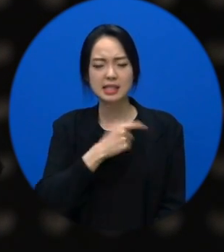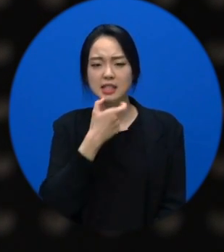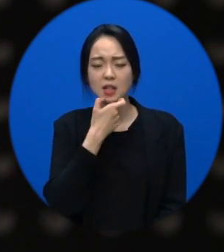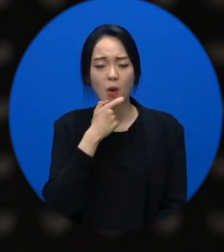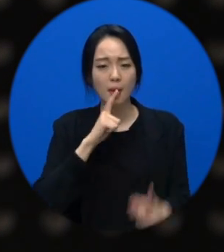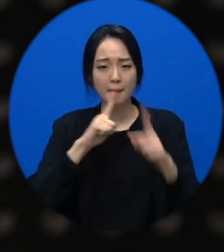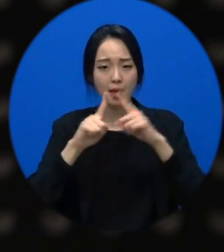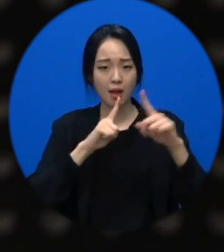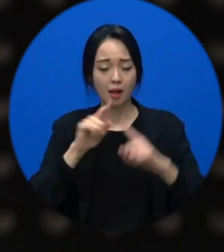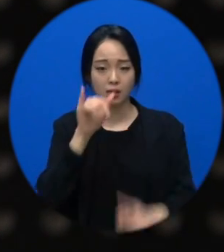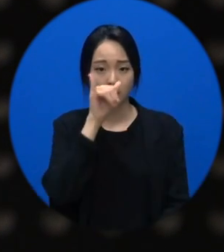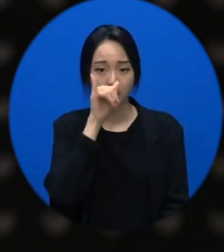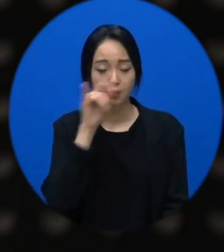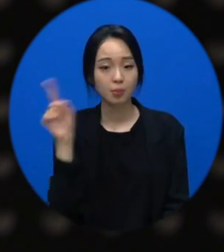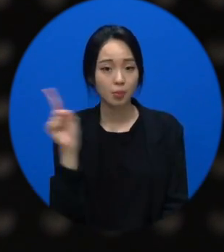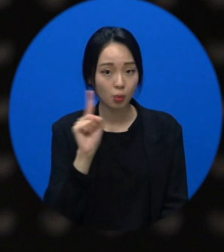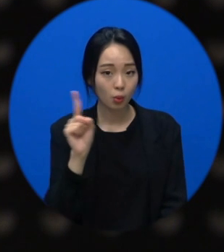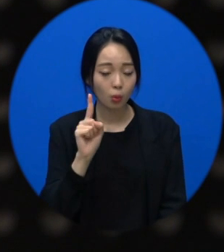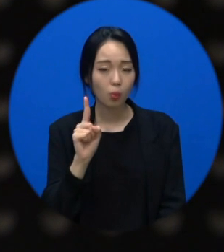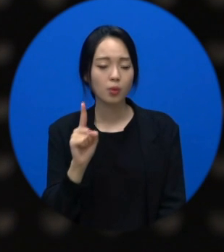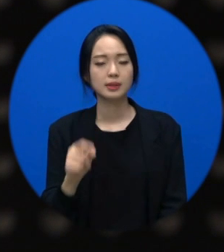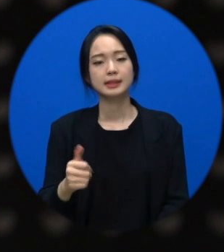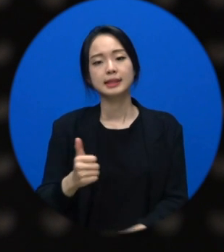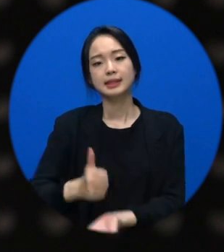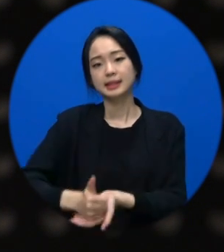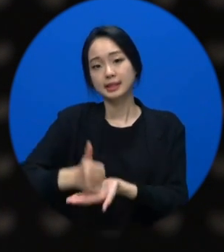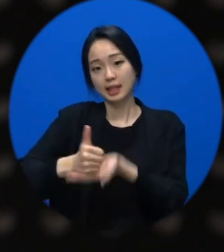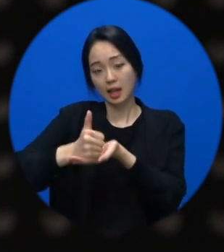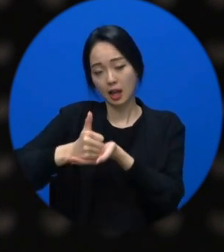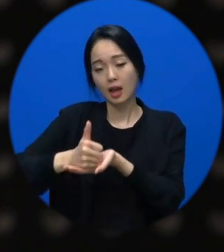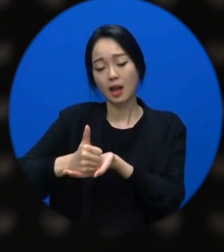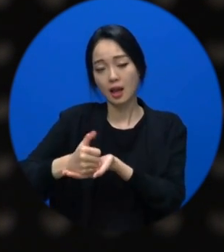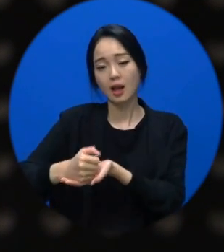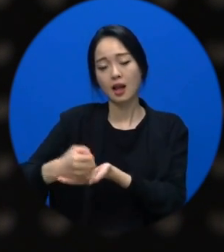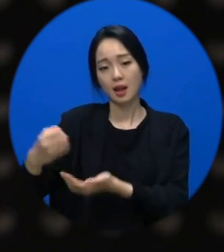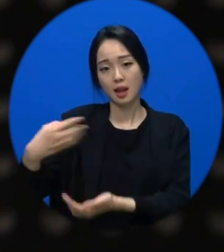하나가 칭찬은 고래도 춤추게 한다는 말이에요.